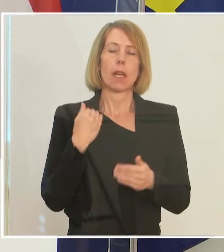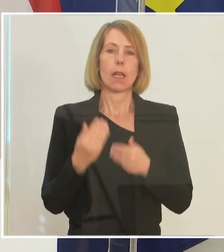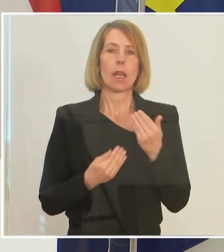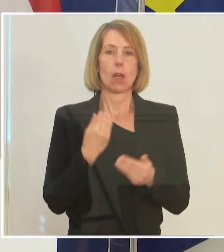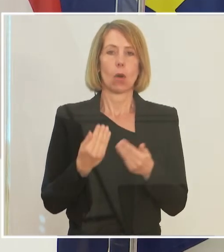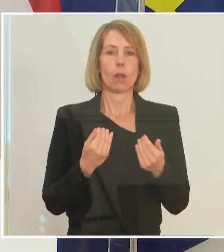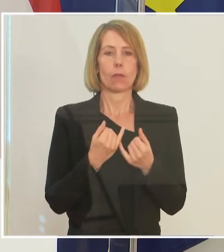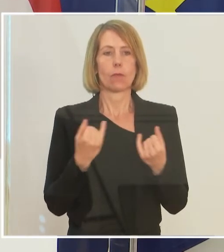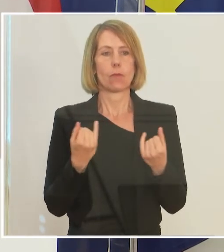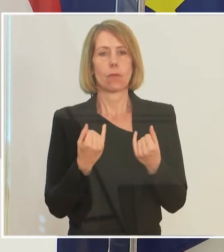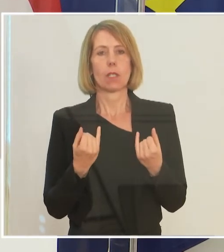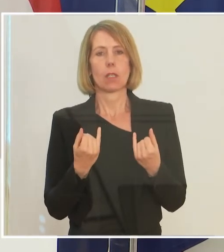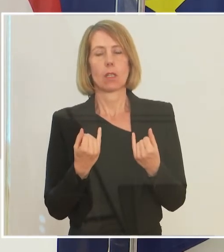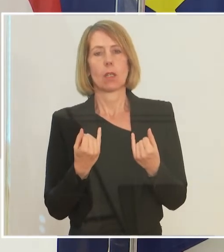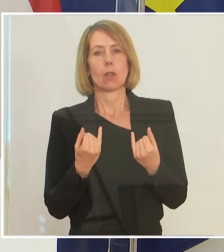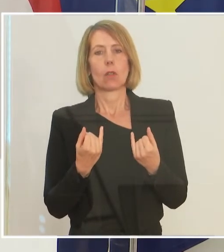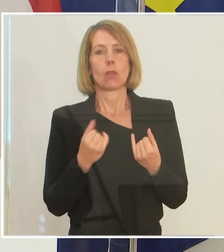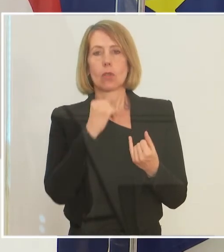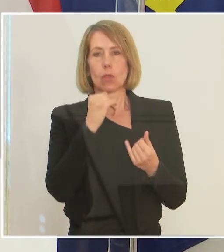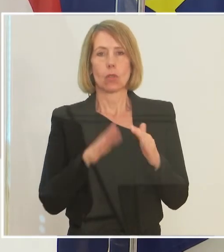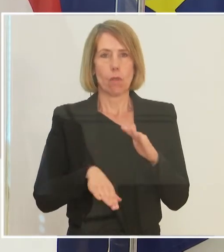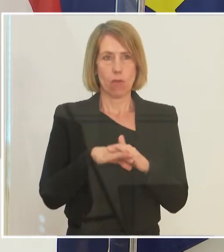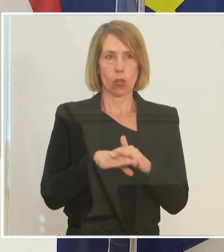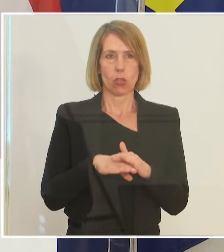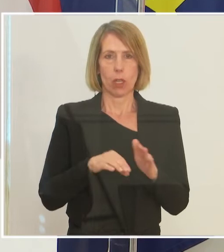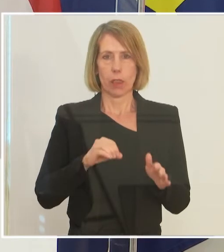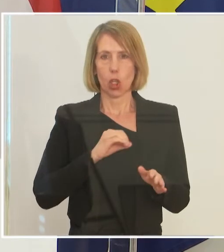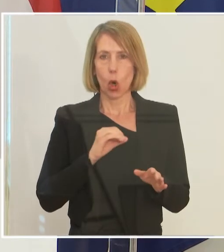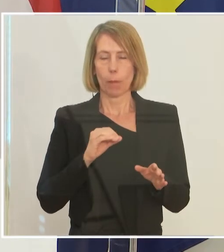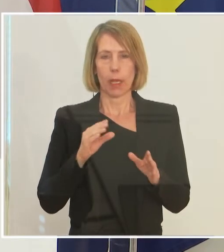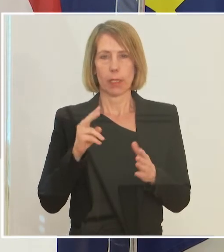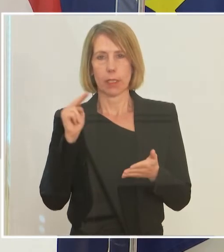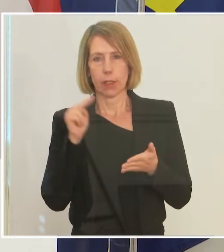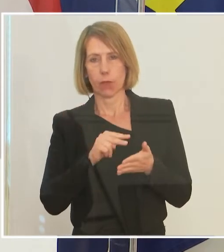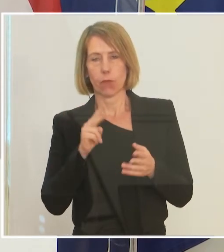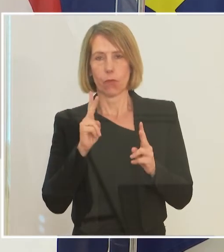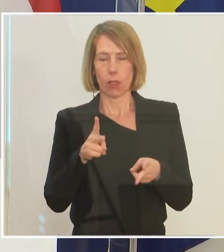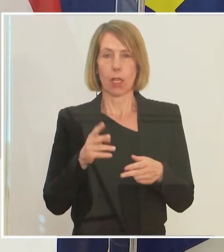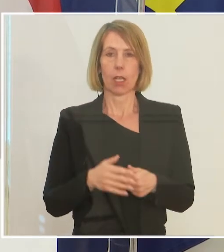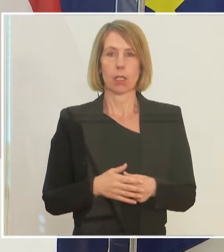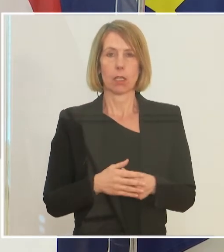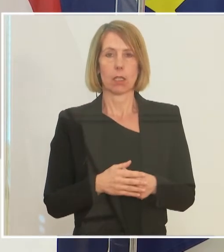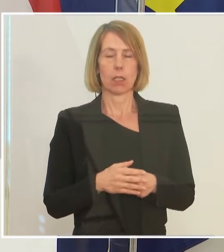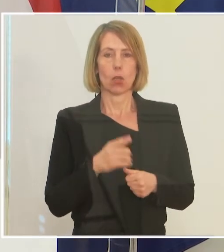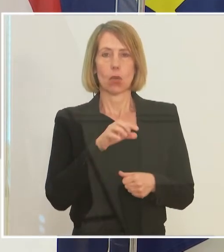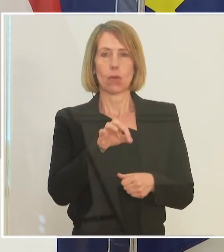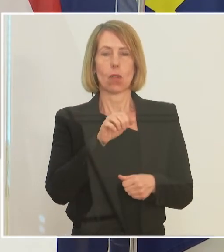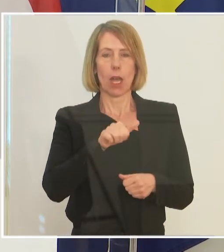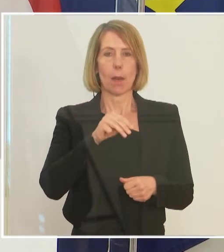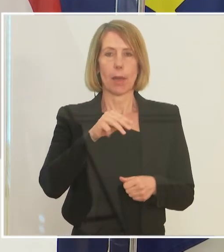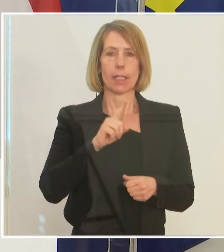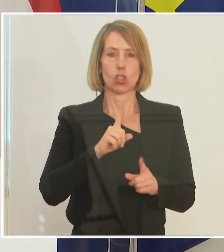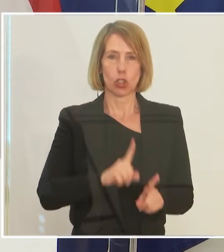auf einer Ebene, die jetzt nicht immer vollständig objektivierbar ist für die AMS-Stellen, die das